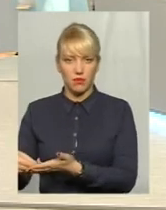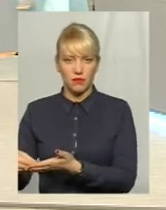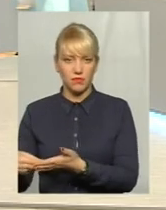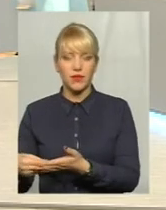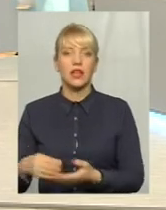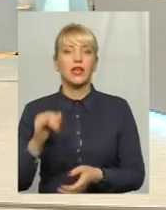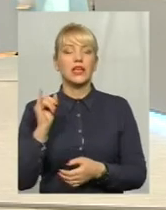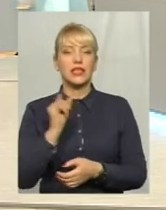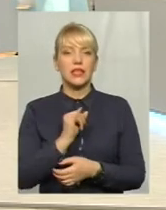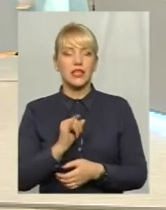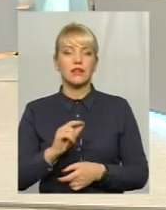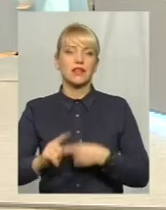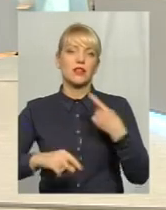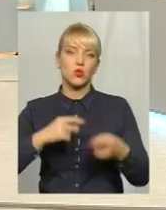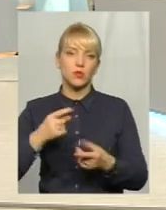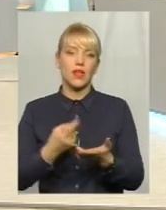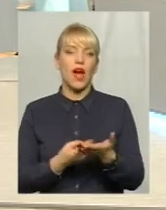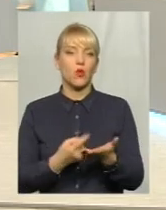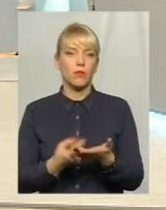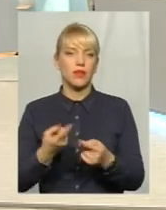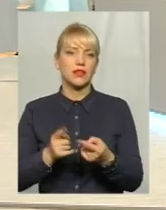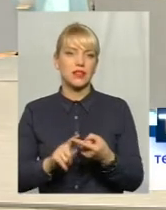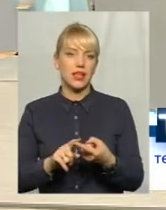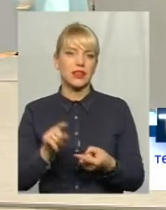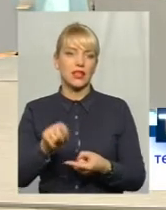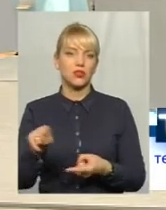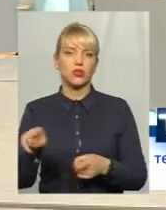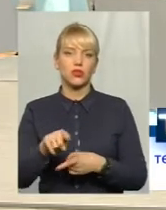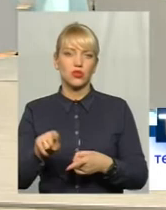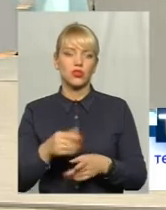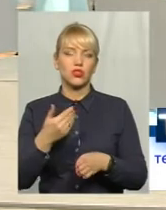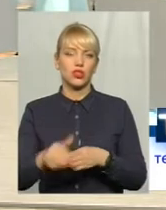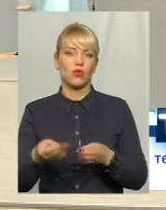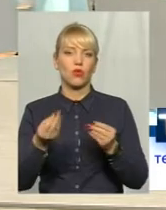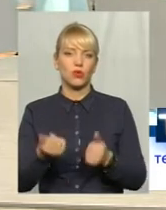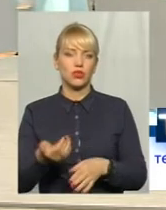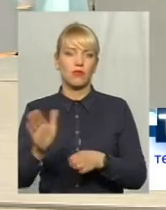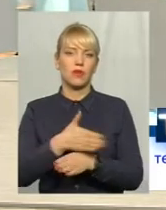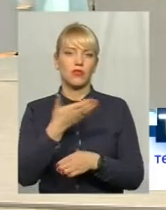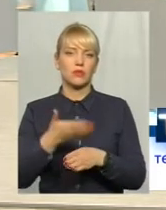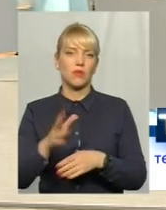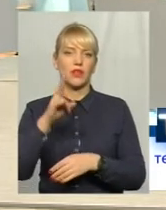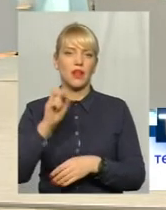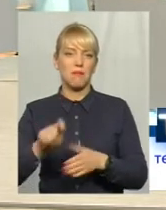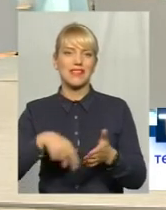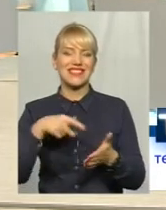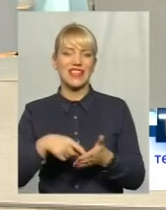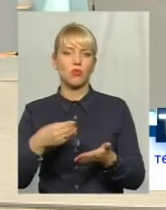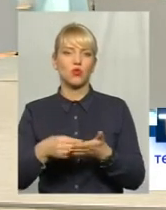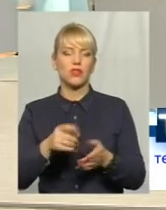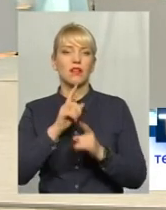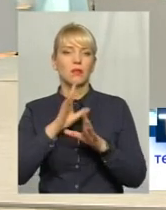Ну і наступний аргумент, це все-таки, що якщо частину коштів перерозподілять на міський бюджет, то не буде